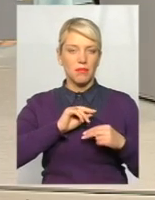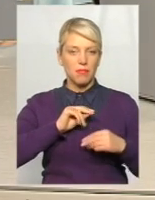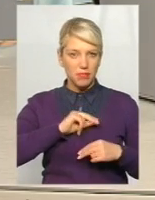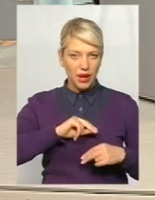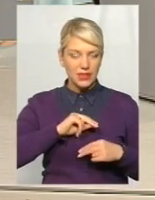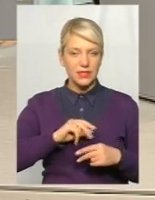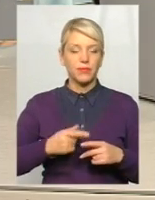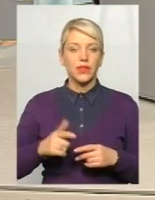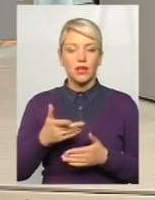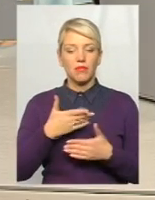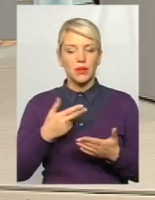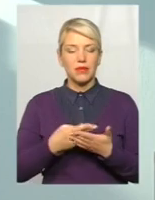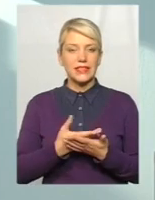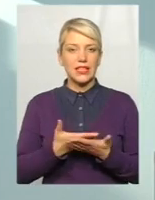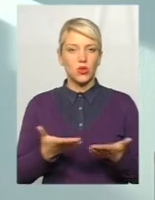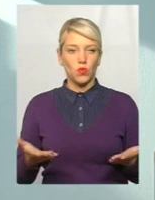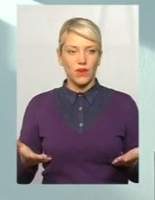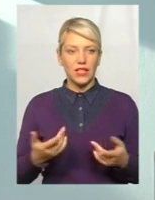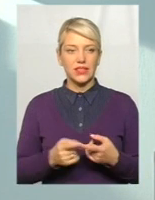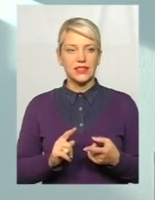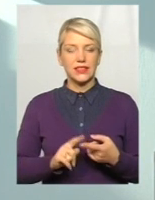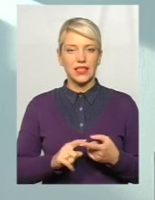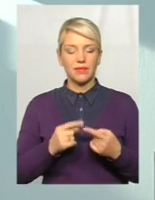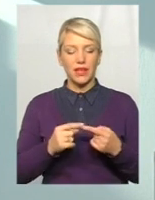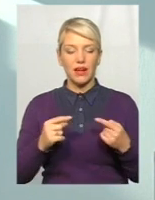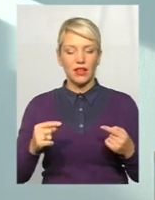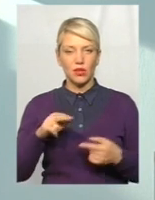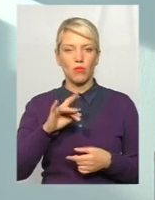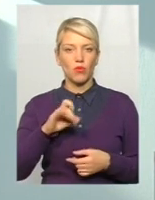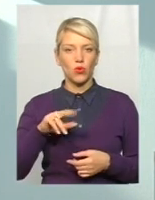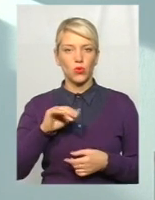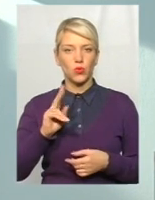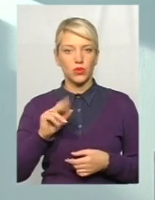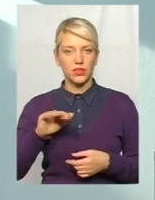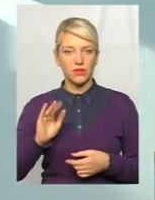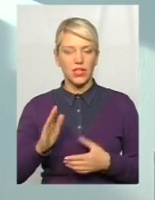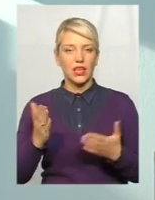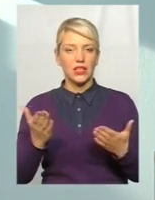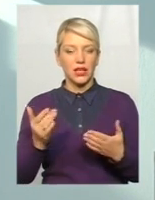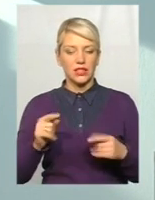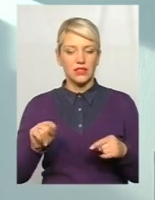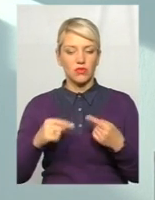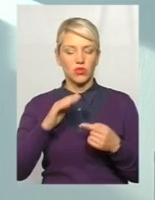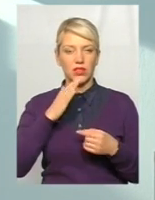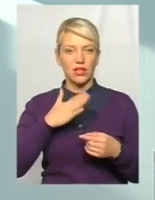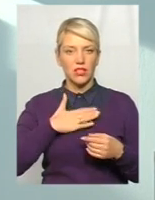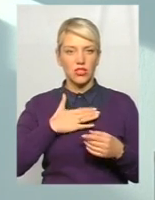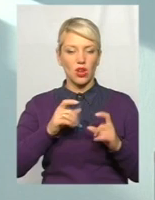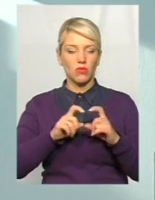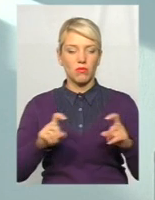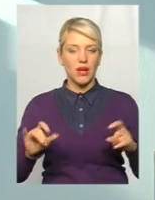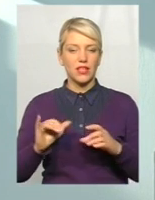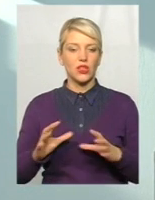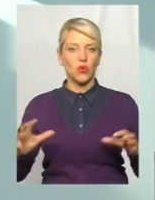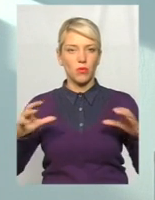таки про продукт більш детально. продавали цей ряд продуктів, які ми створили в нашій компанії, і об'єднала під одним